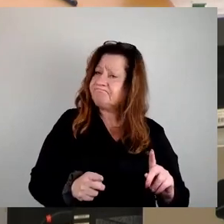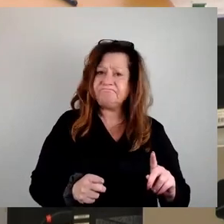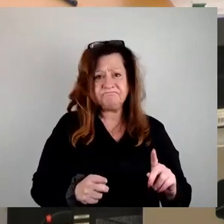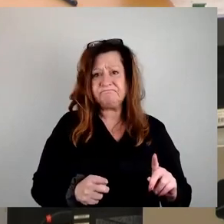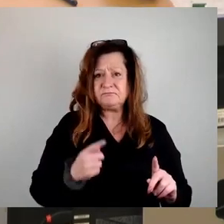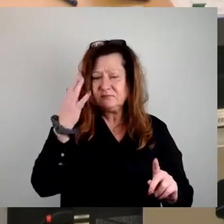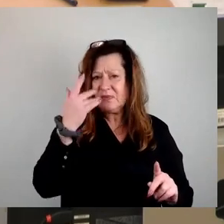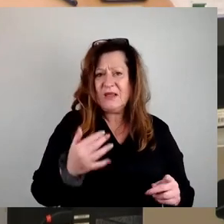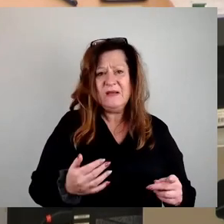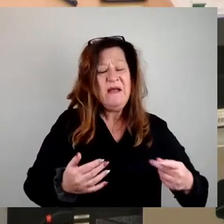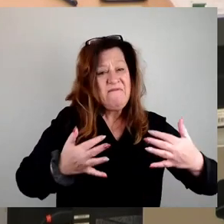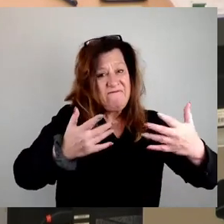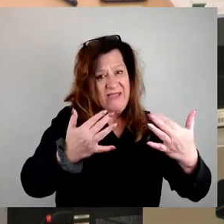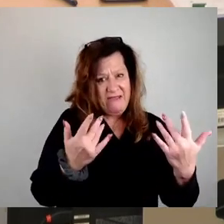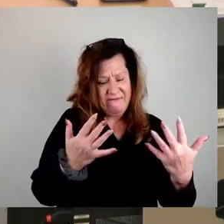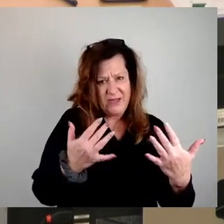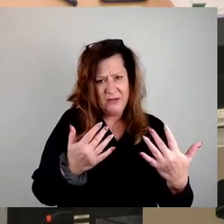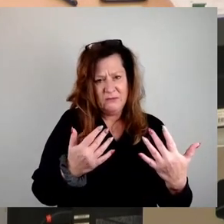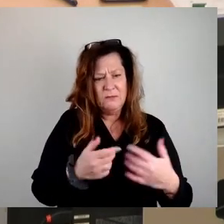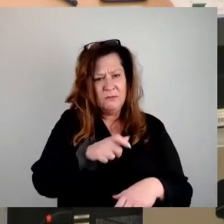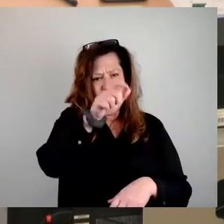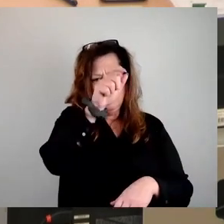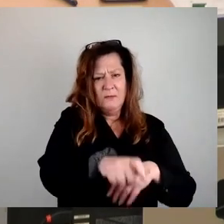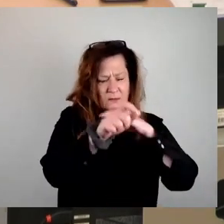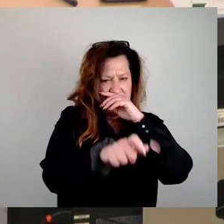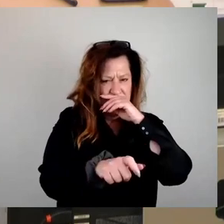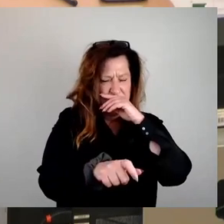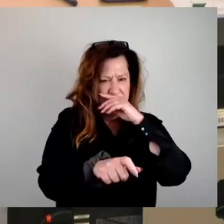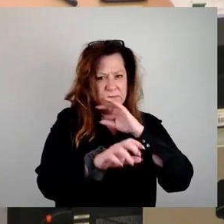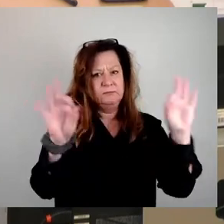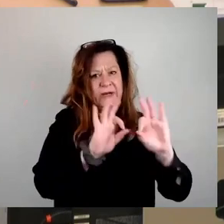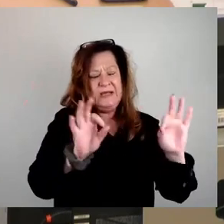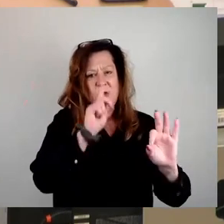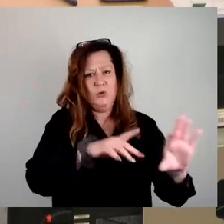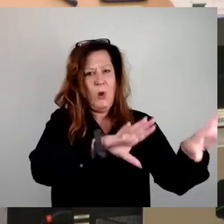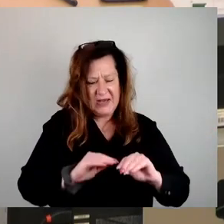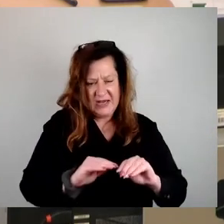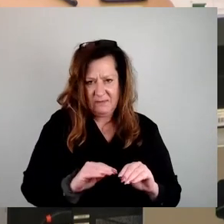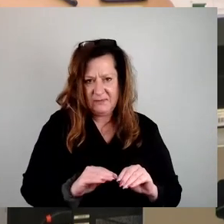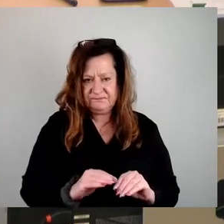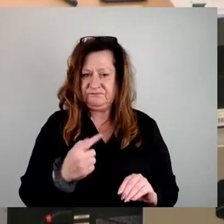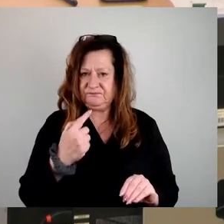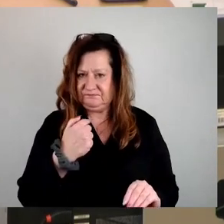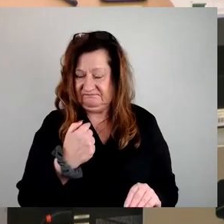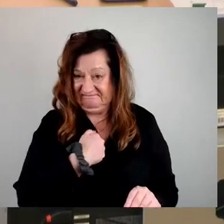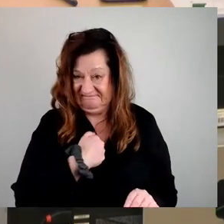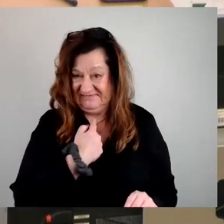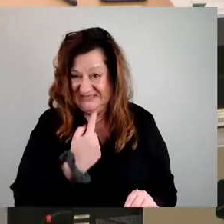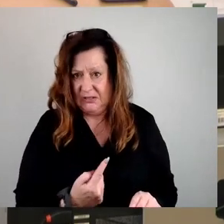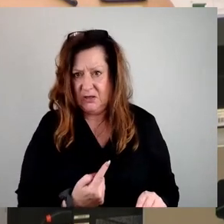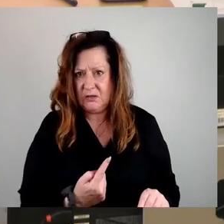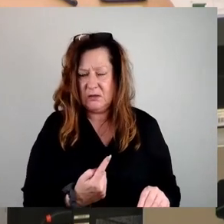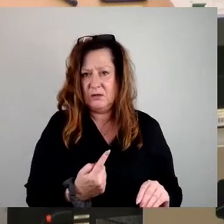bin ich bereit, dem Bürger an Risiko mit auf den Weg zu geben. Und da sage ich, ich möchte eigentlich dem Bürger nicht